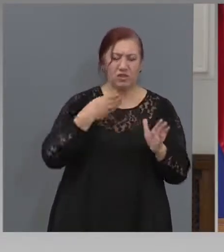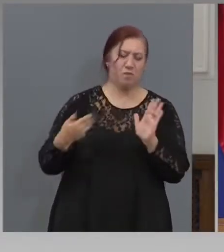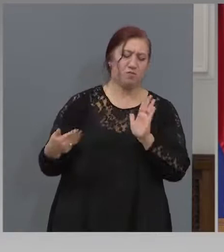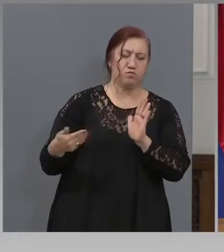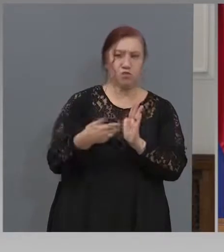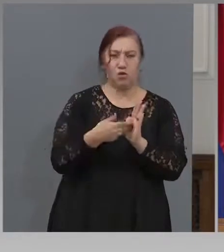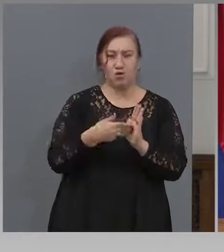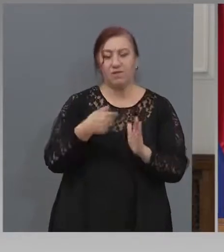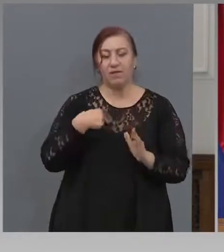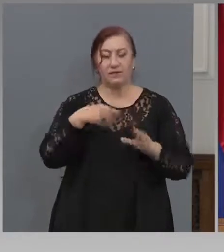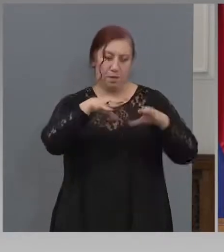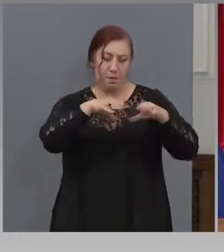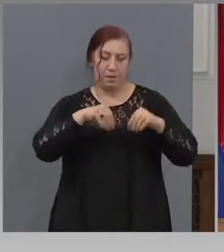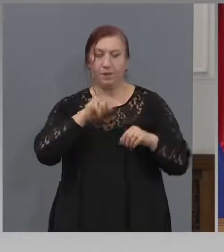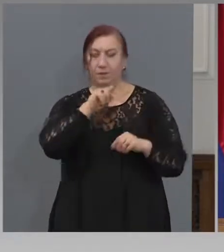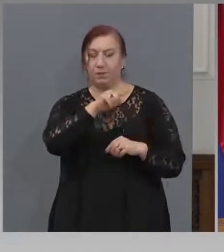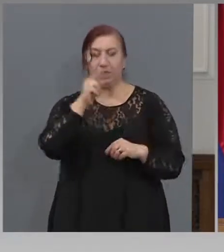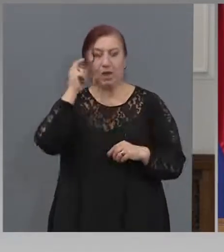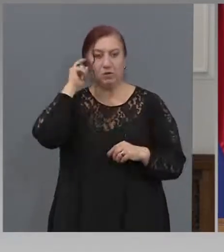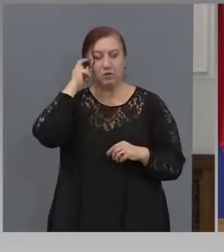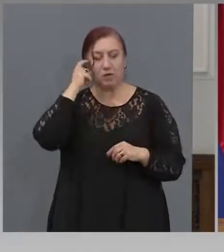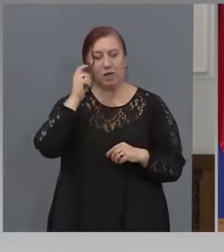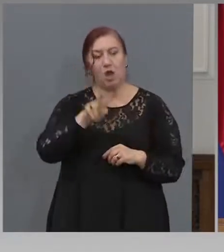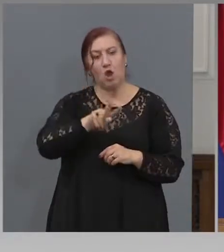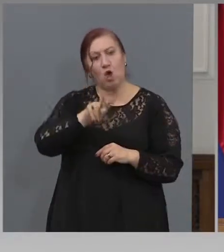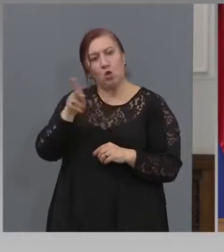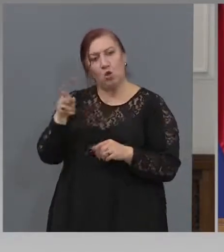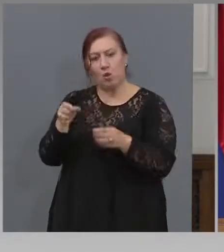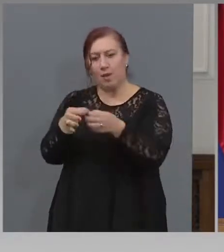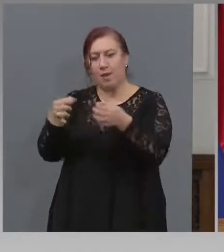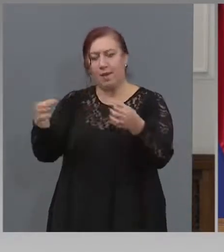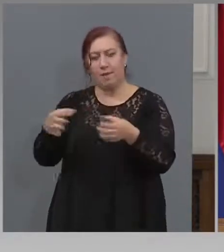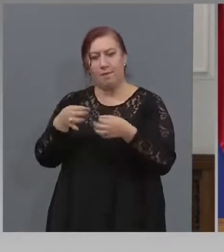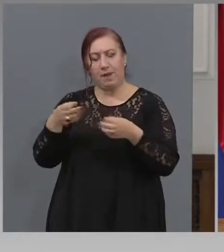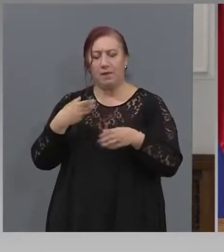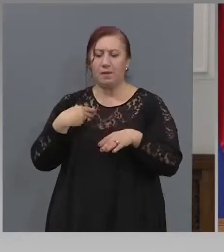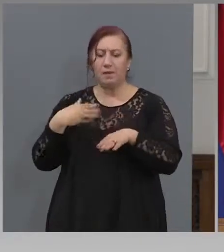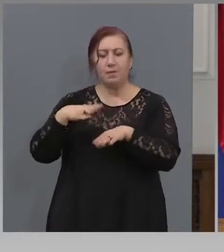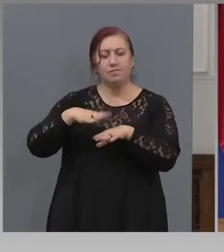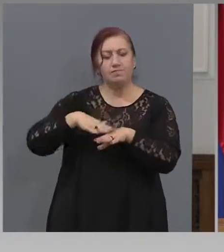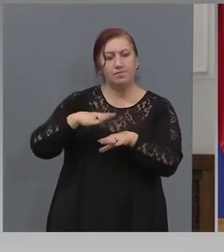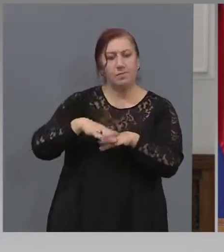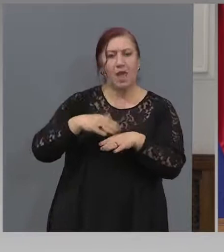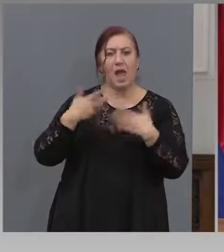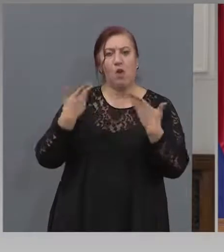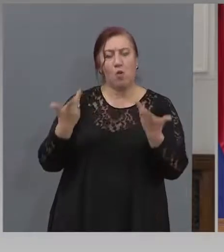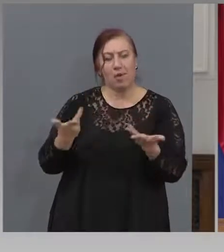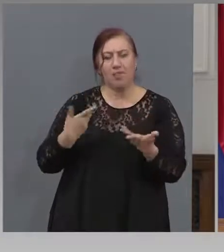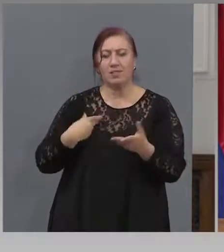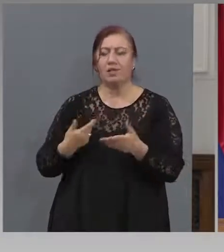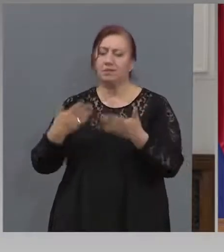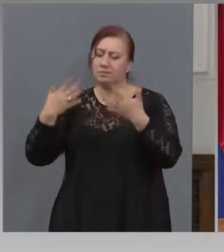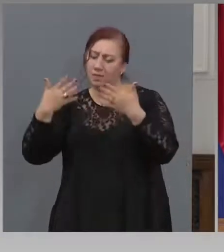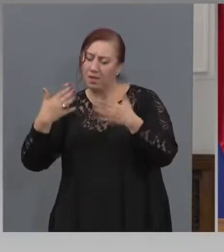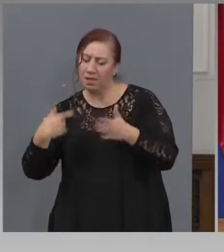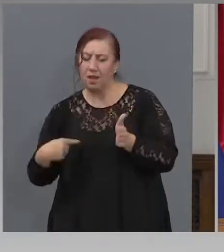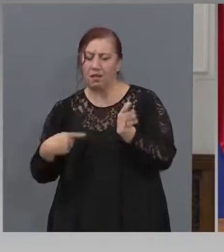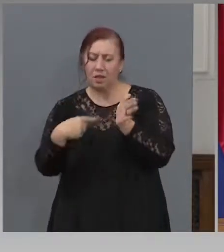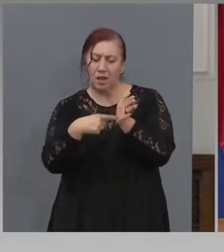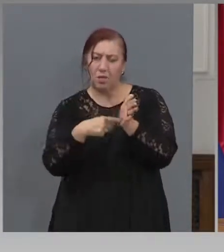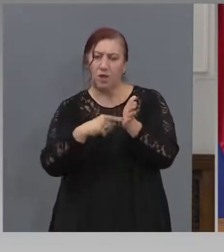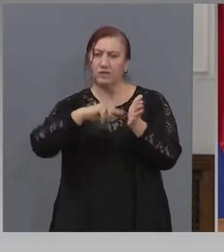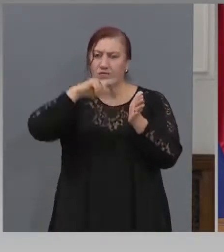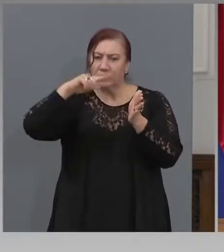аз се съобразявам с тя. По другите мерки, с аргументи, с данни, с графики, стигнахме до